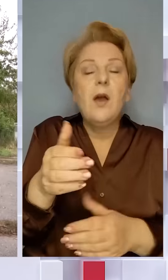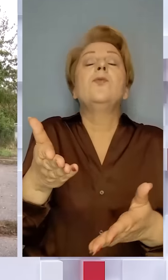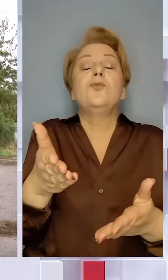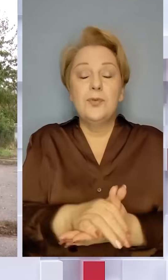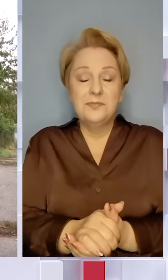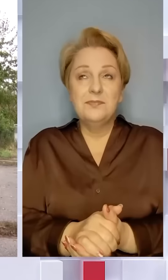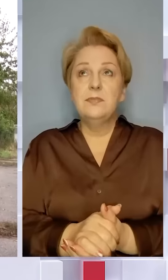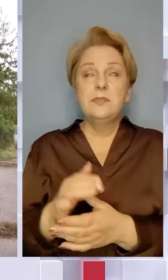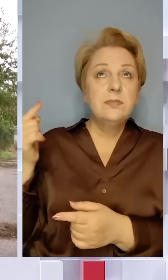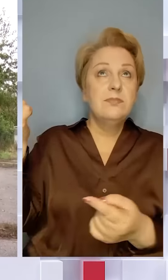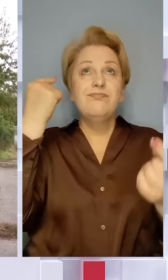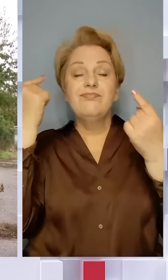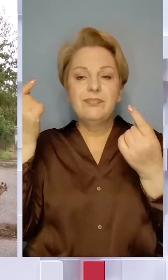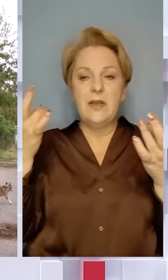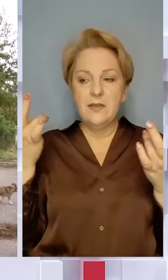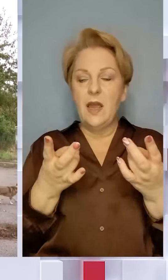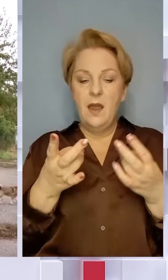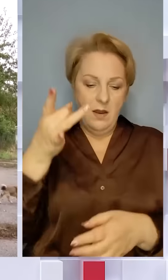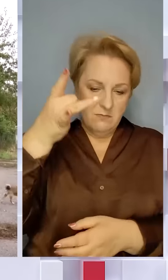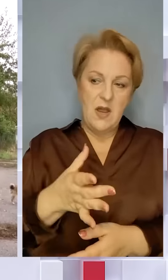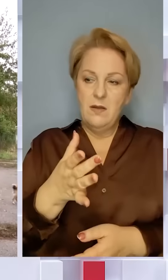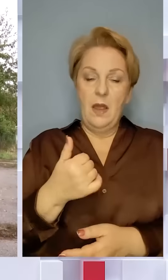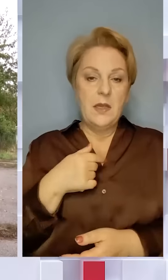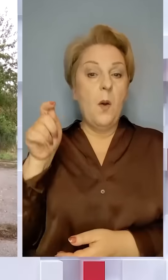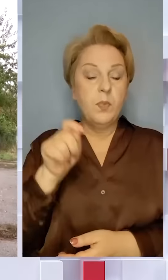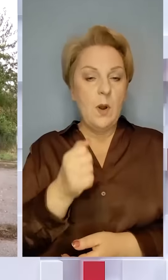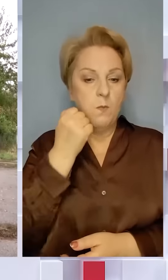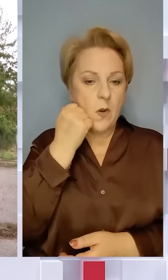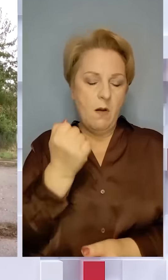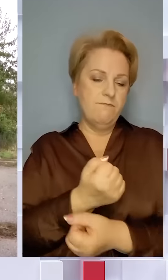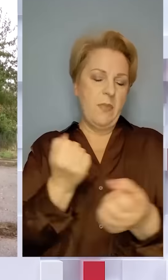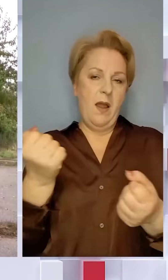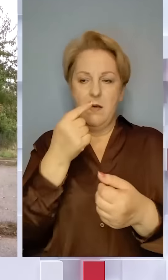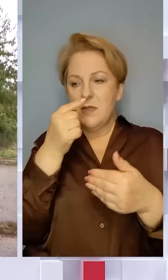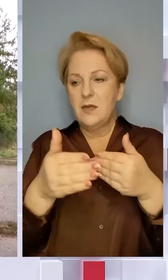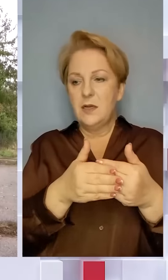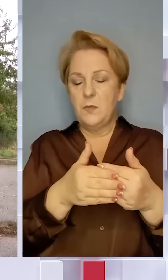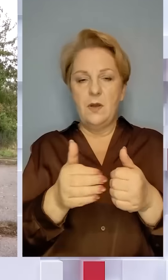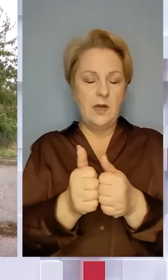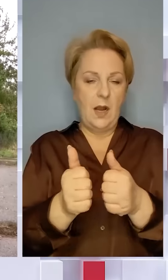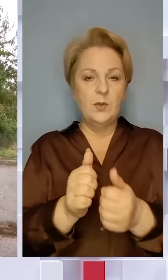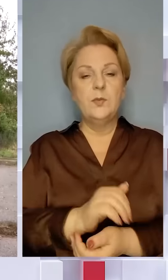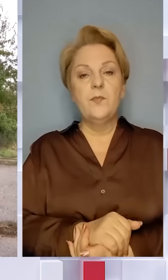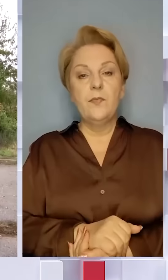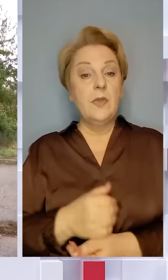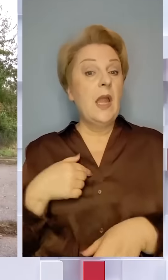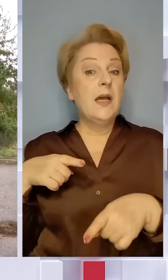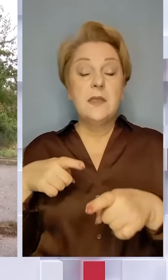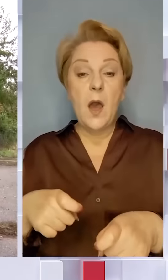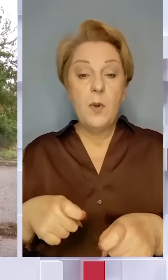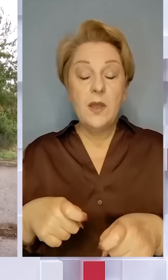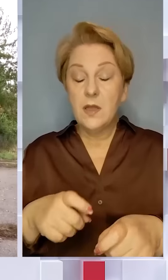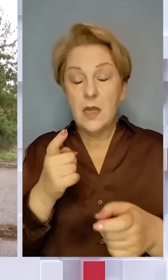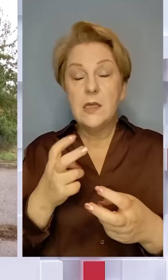пригнути, а летюші, треба ж летіти. Оце ж прилетіла до бабушки, і якраз бабахнула десь, будемо казати, рядом. Забігли з неї в